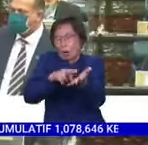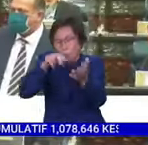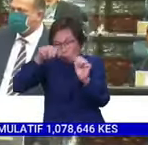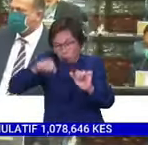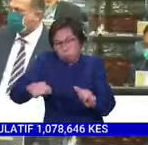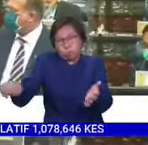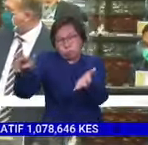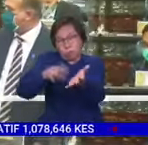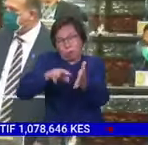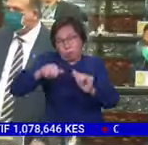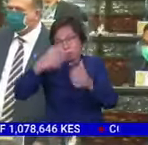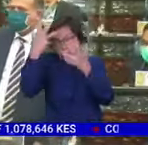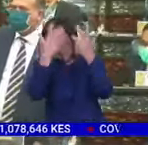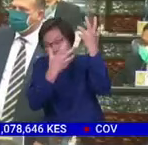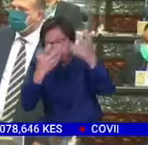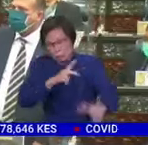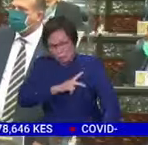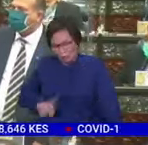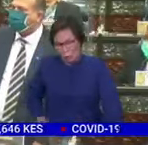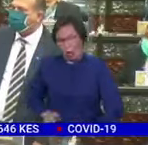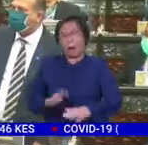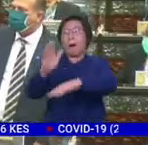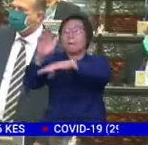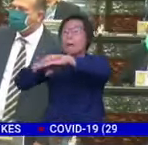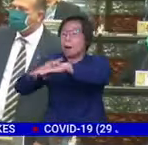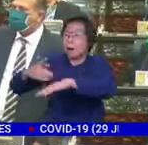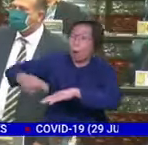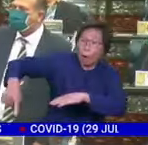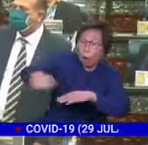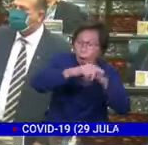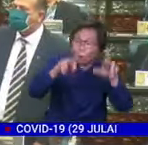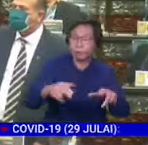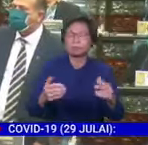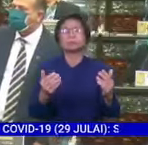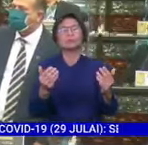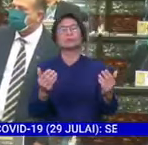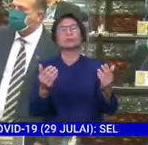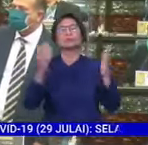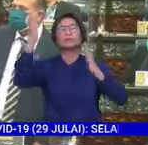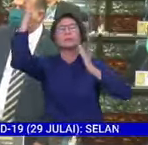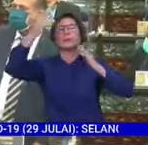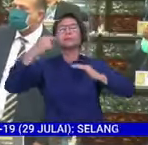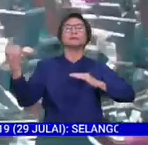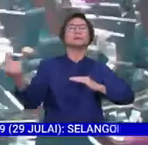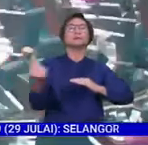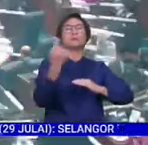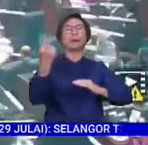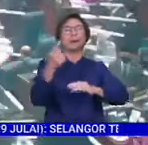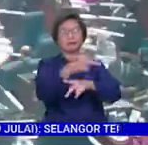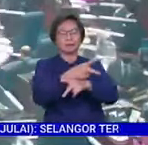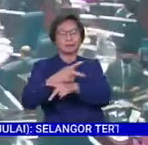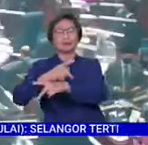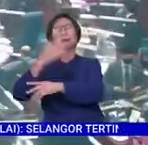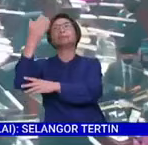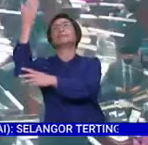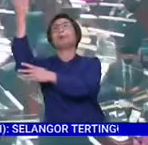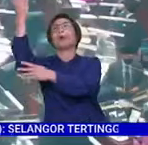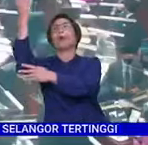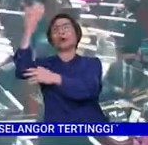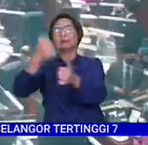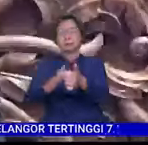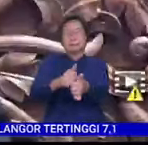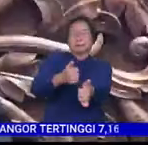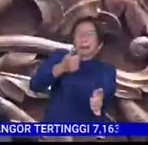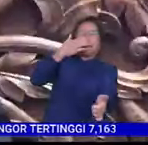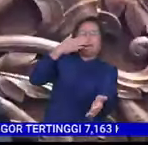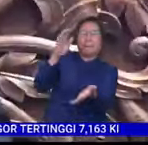mengelirukan. Al-Sultan Abdullah seterusnya menyeru rakyat mendoakan agar negara sentiasa berada di bawah lindungan Allah dijauhi